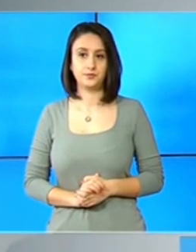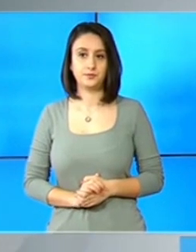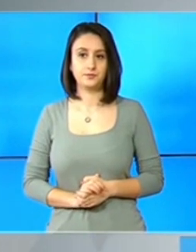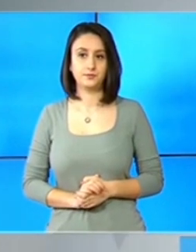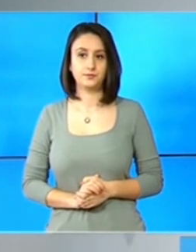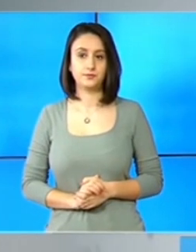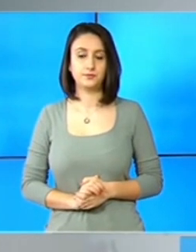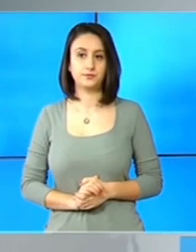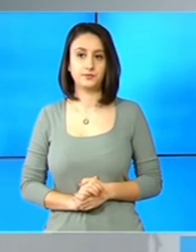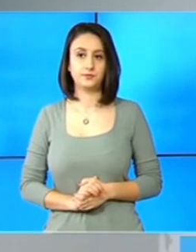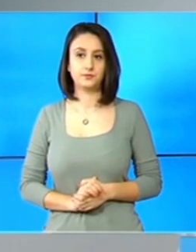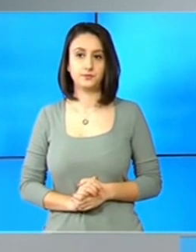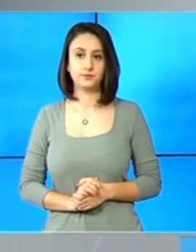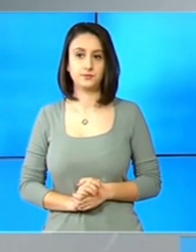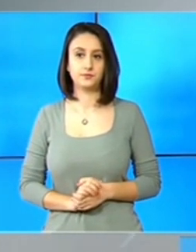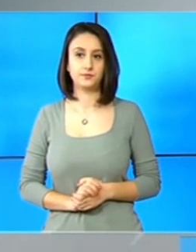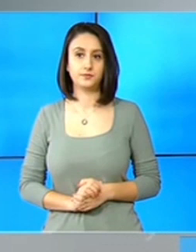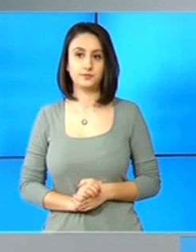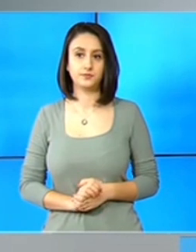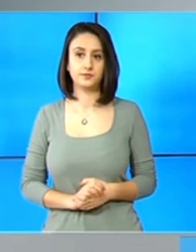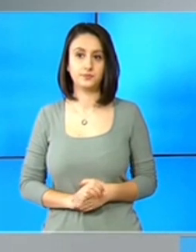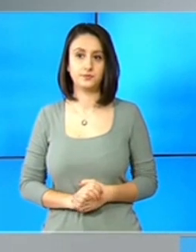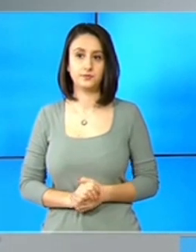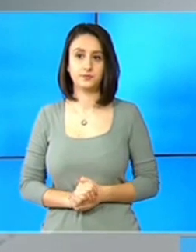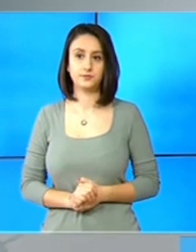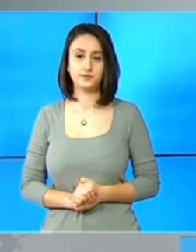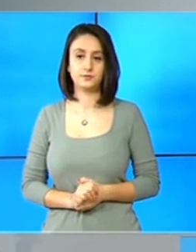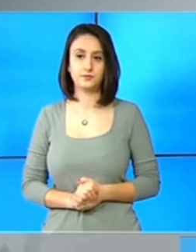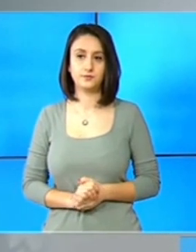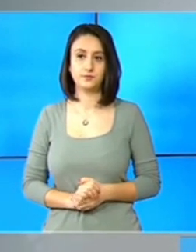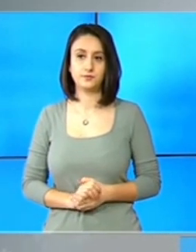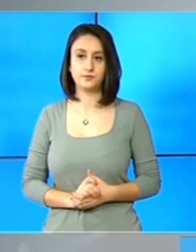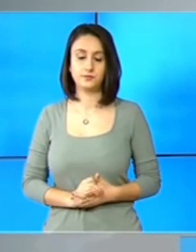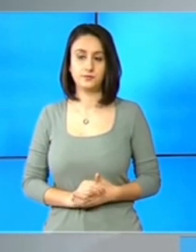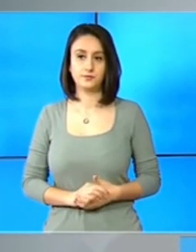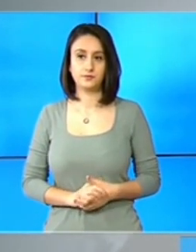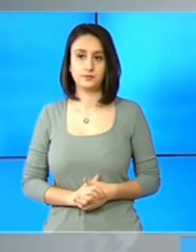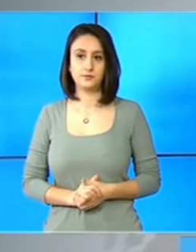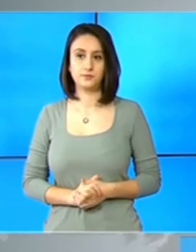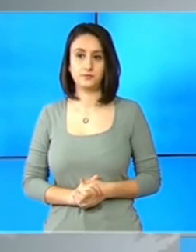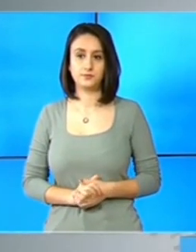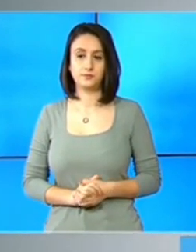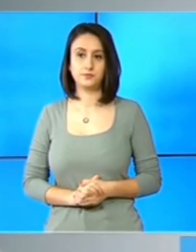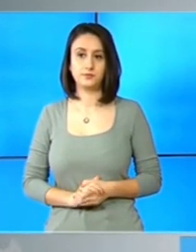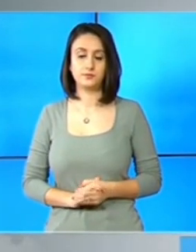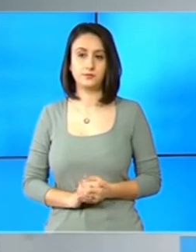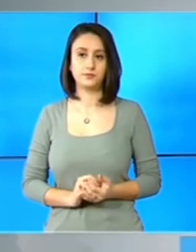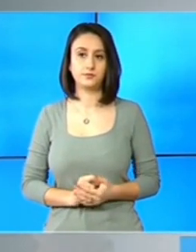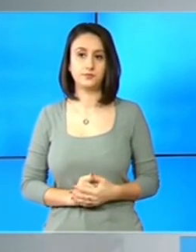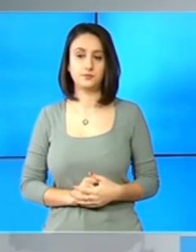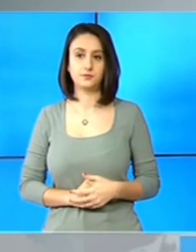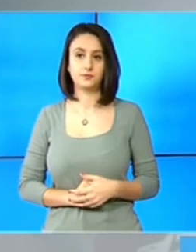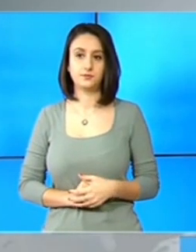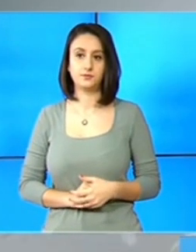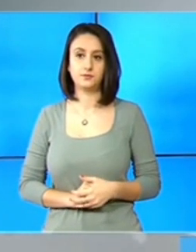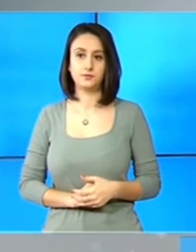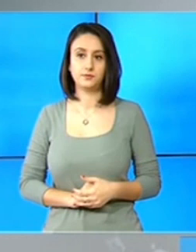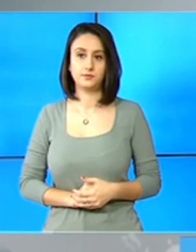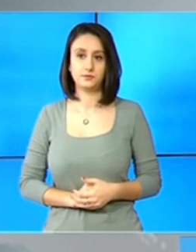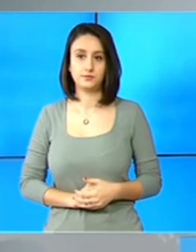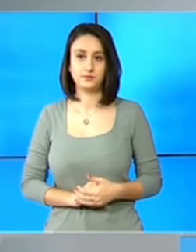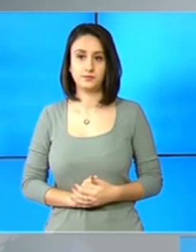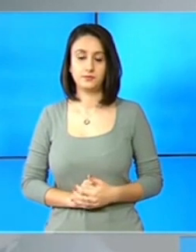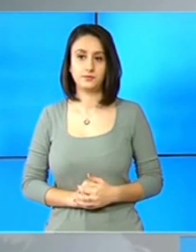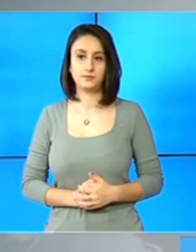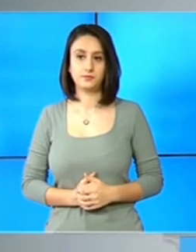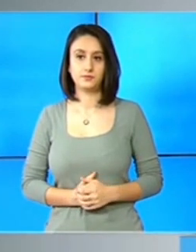venituri și cheltuieli pentru 2021, Metrorex are estimat un câștig mediu brut lunar persalariat de 12.739